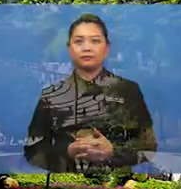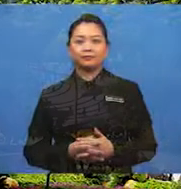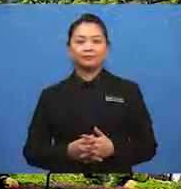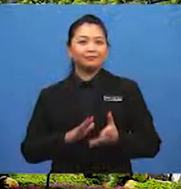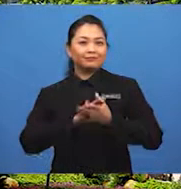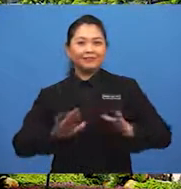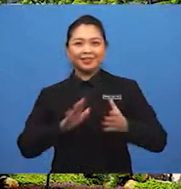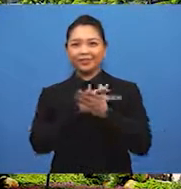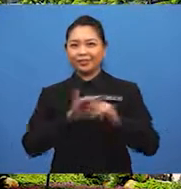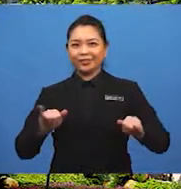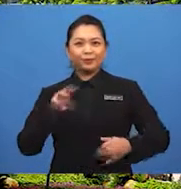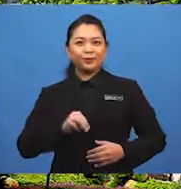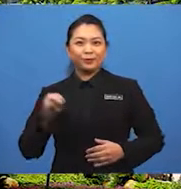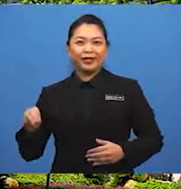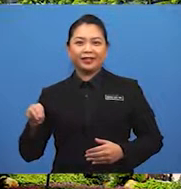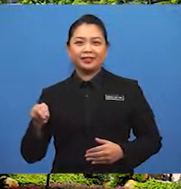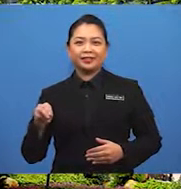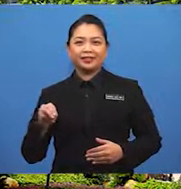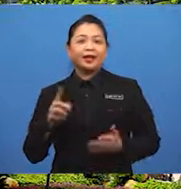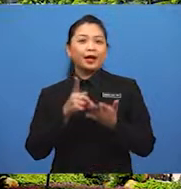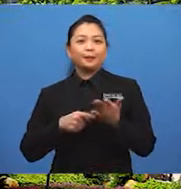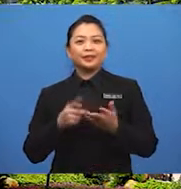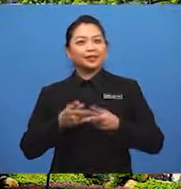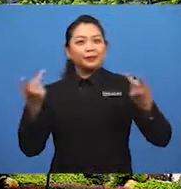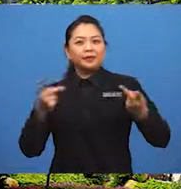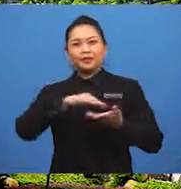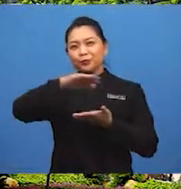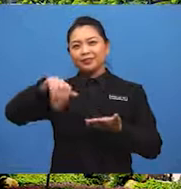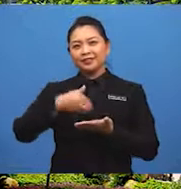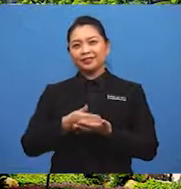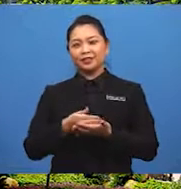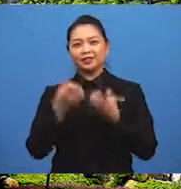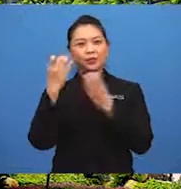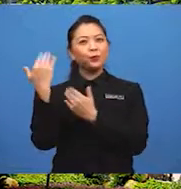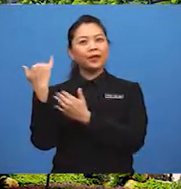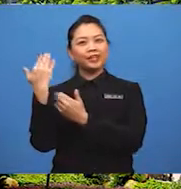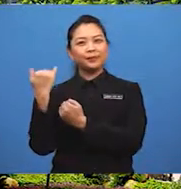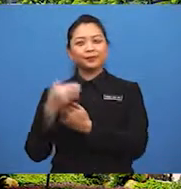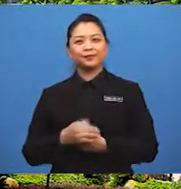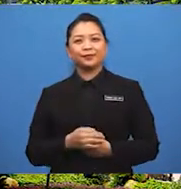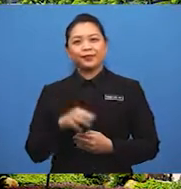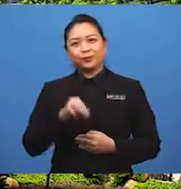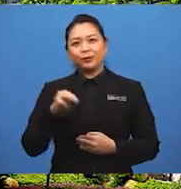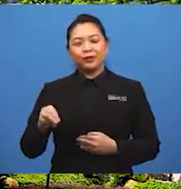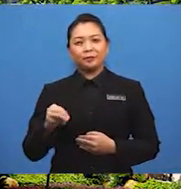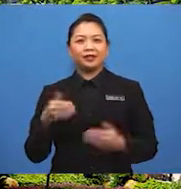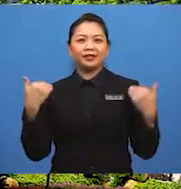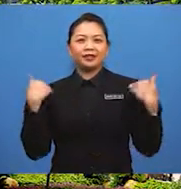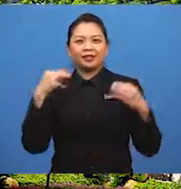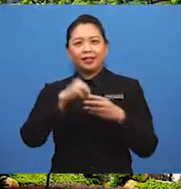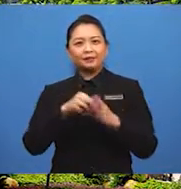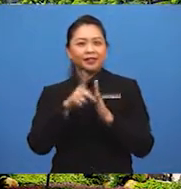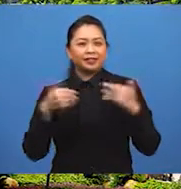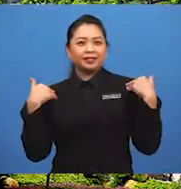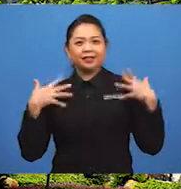Selamat sejahtera murid-murid. Apa khabar semua? Cikgu berharap murid-murid berada dalam